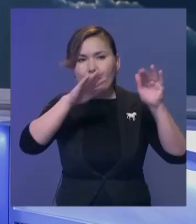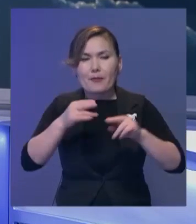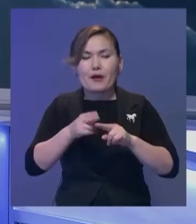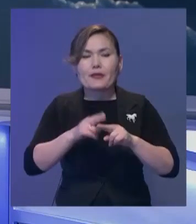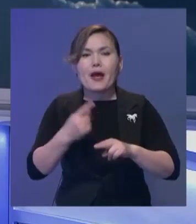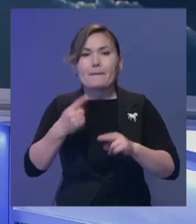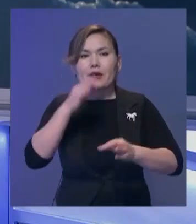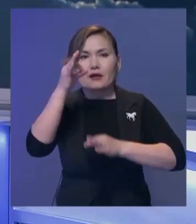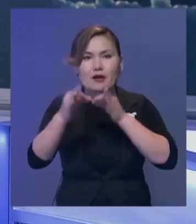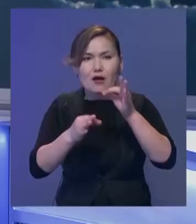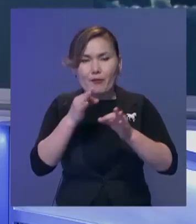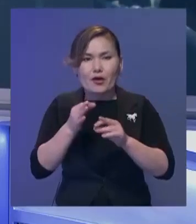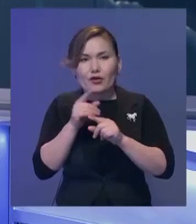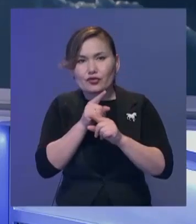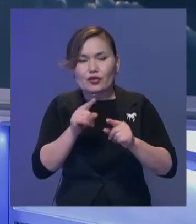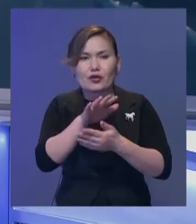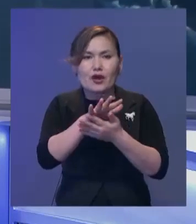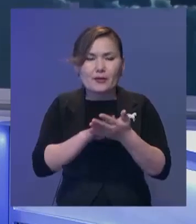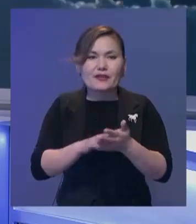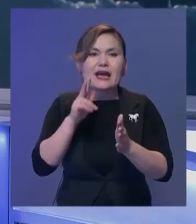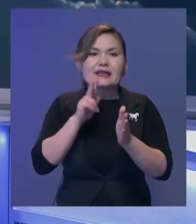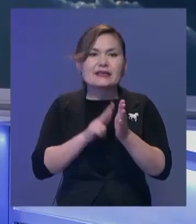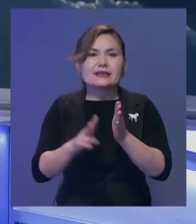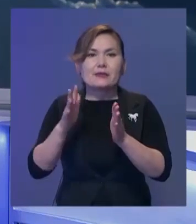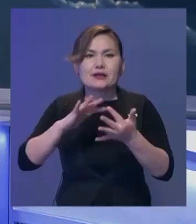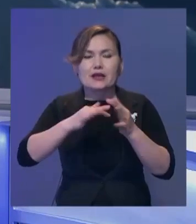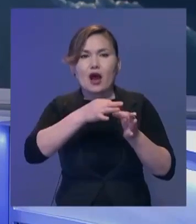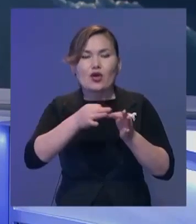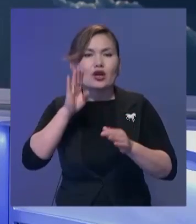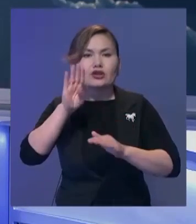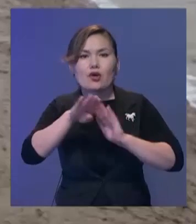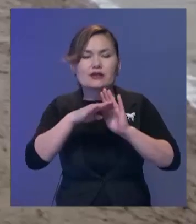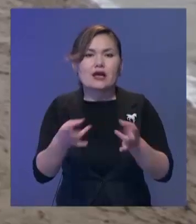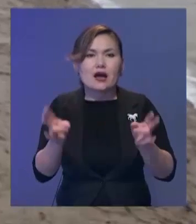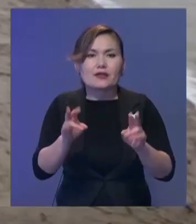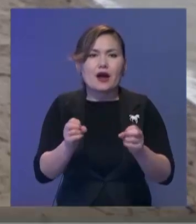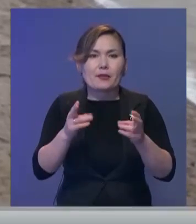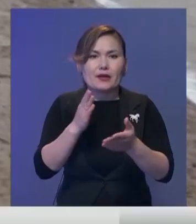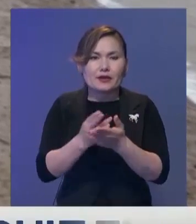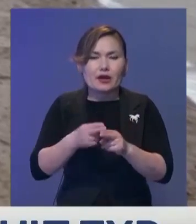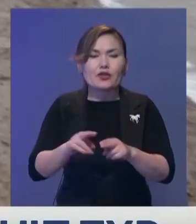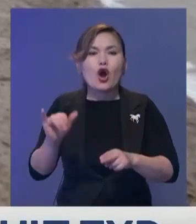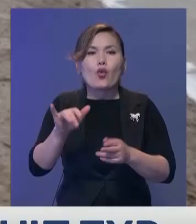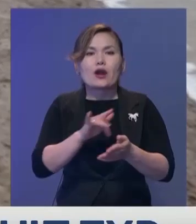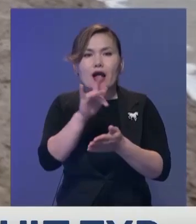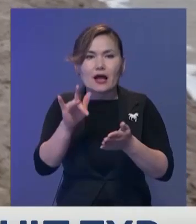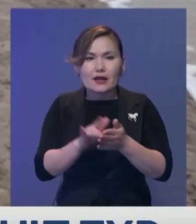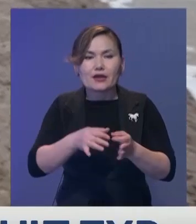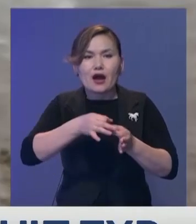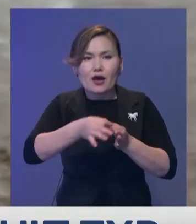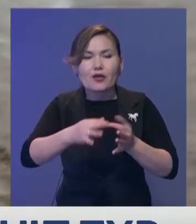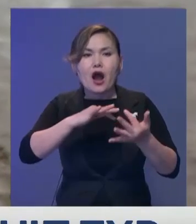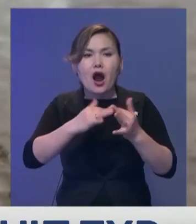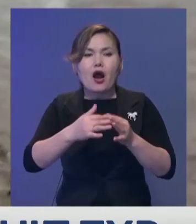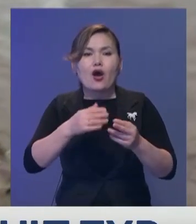тәулікте айлық нормаға жетсе, 85 елді мекенді су басу мүмкін. Олардың қатарында ғорал ғаласының үргесіндегі